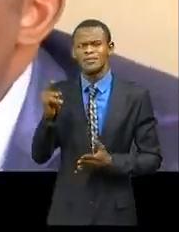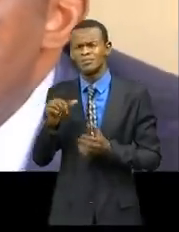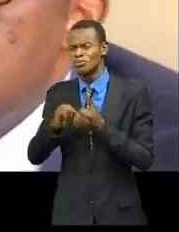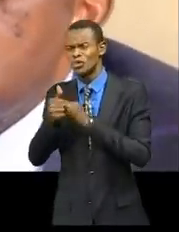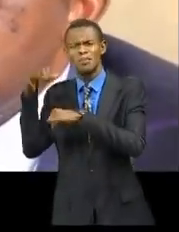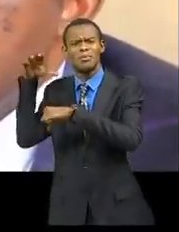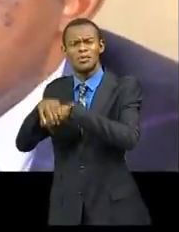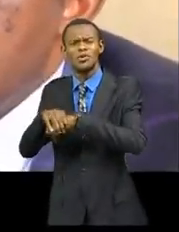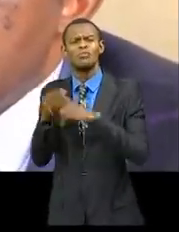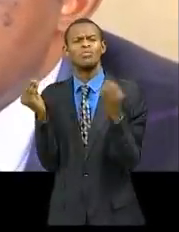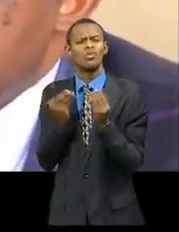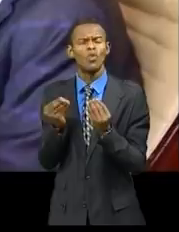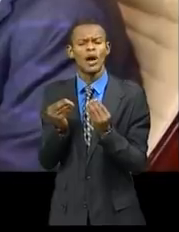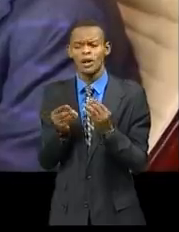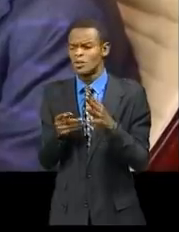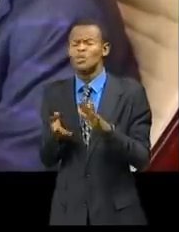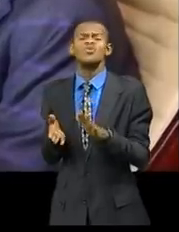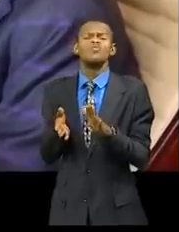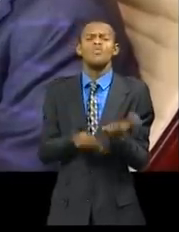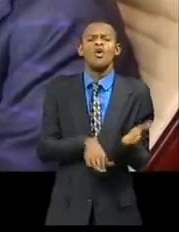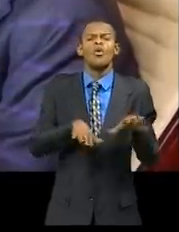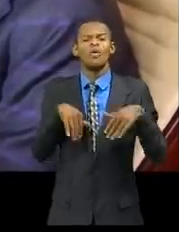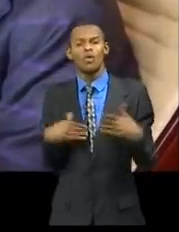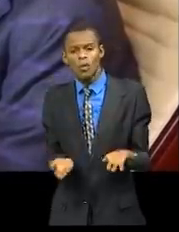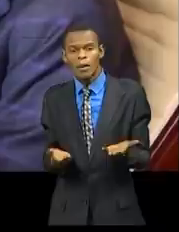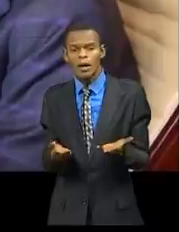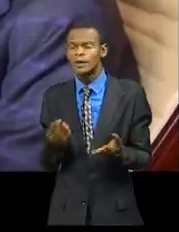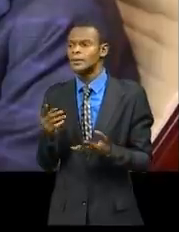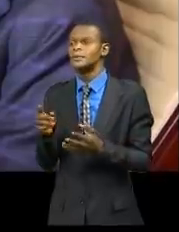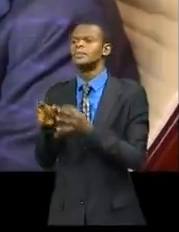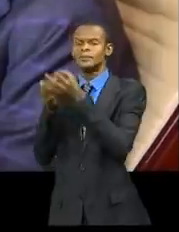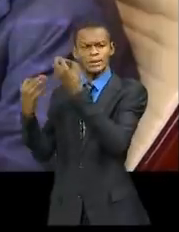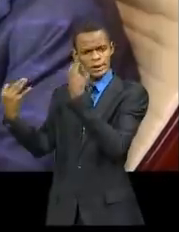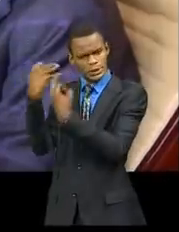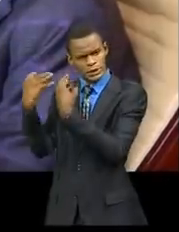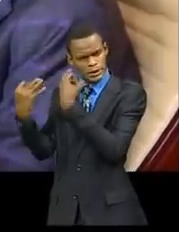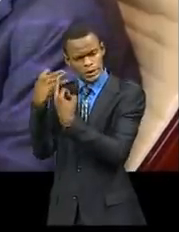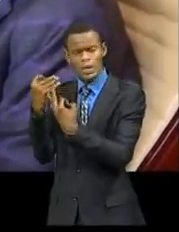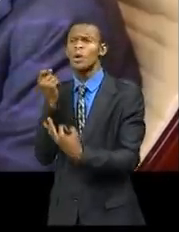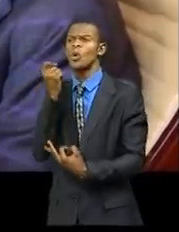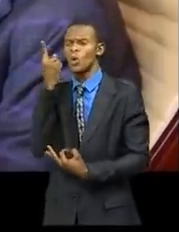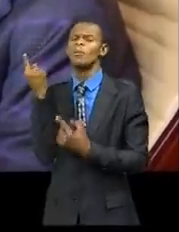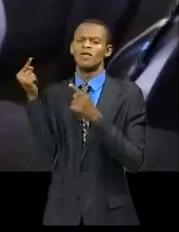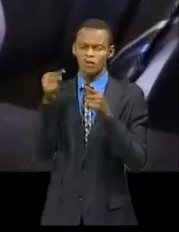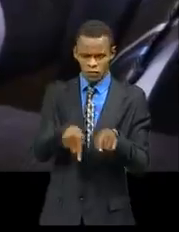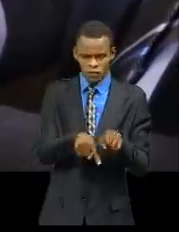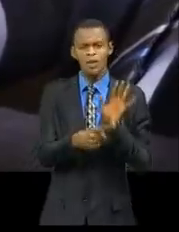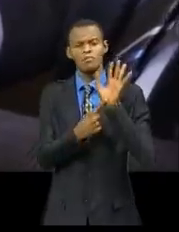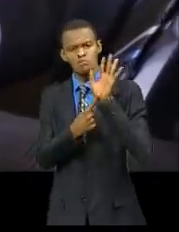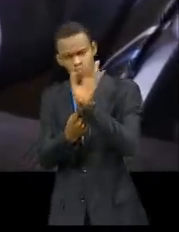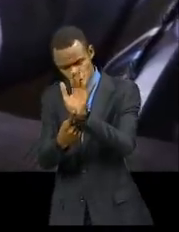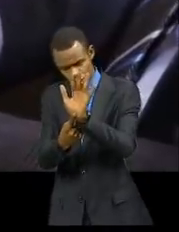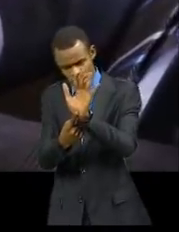police. Face à cette situation, le gouvernement de la République n'a pas tardé de protester par voie